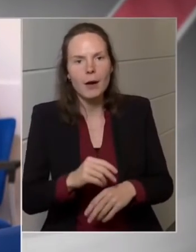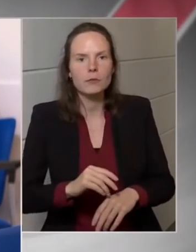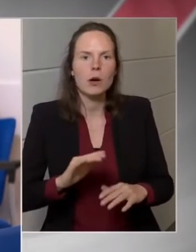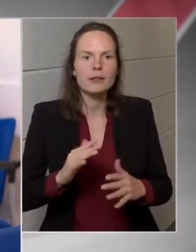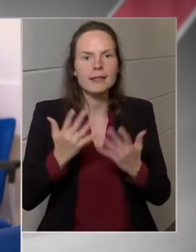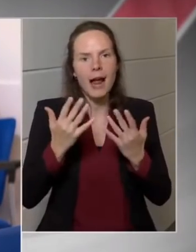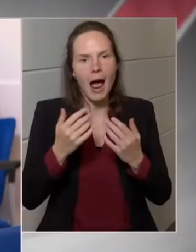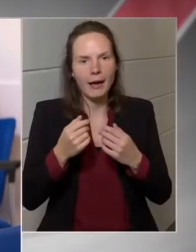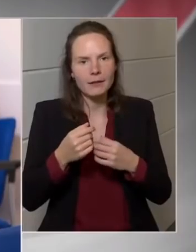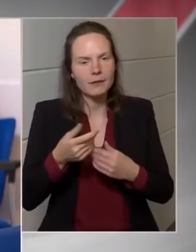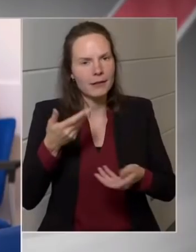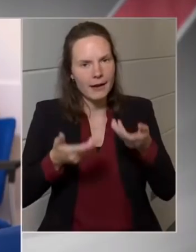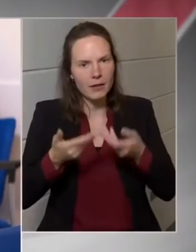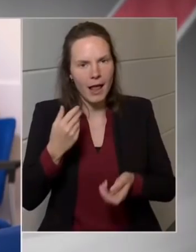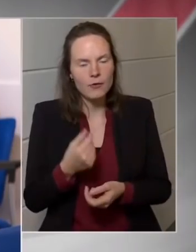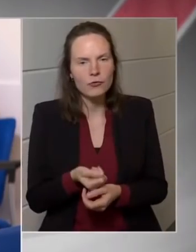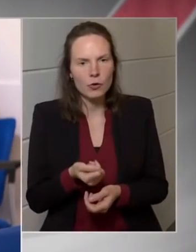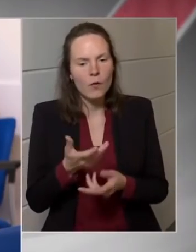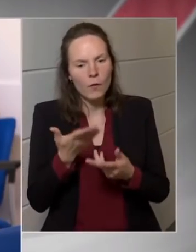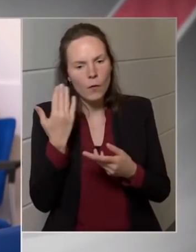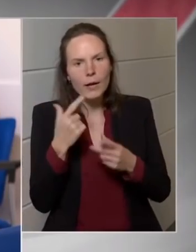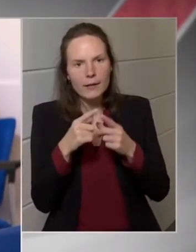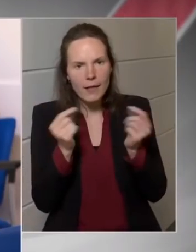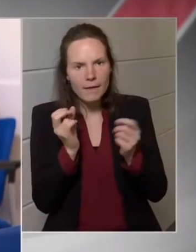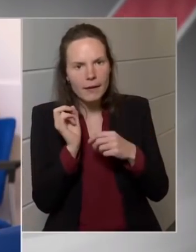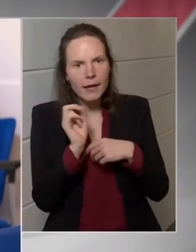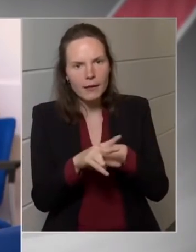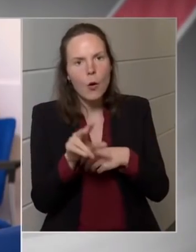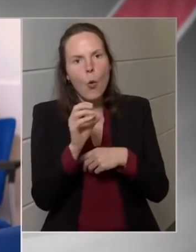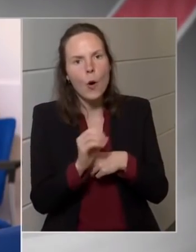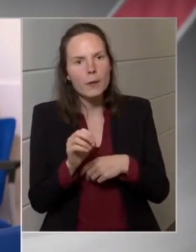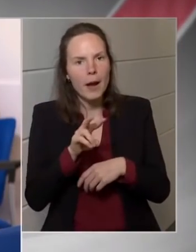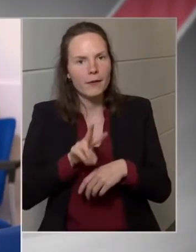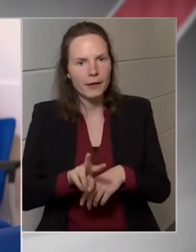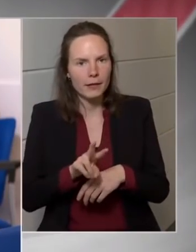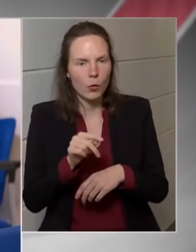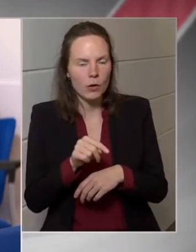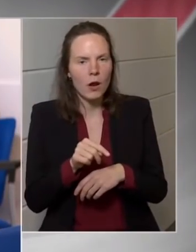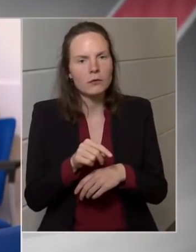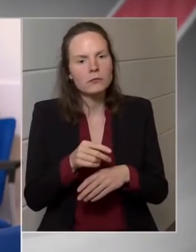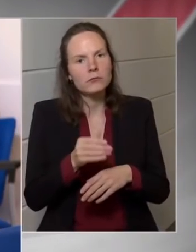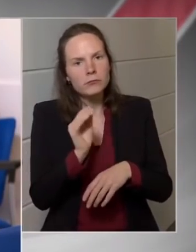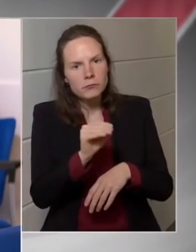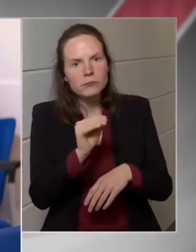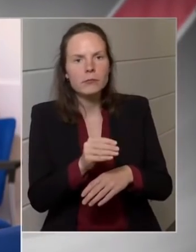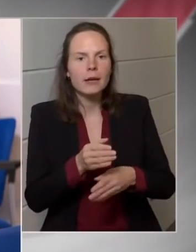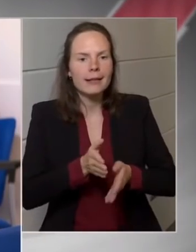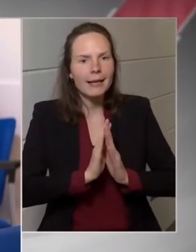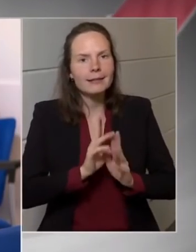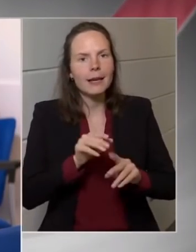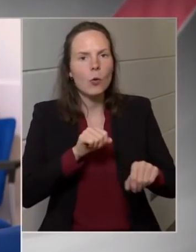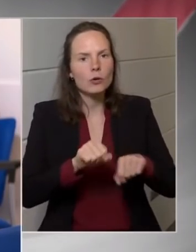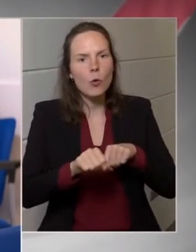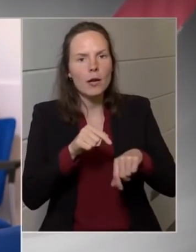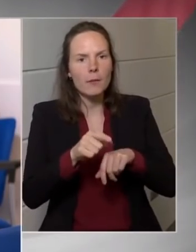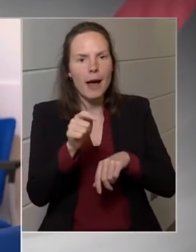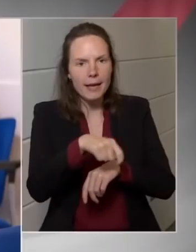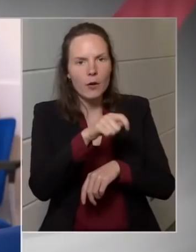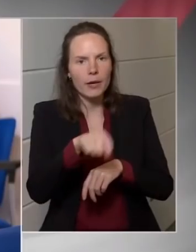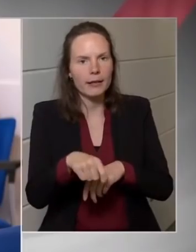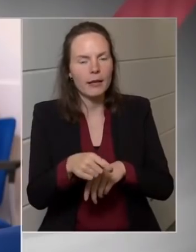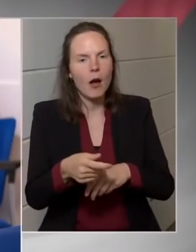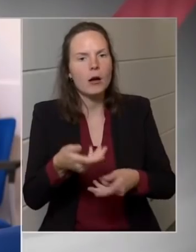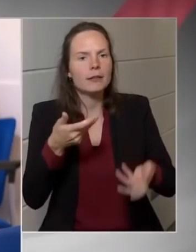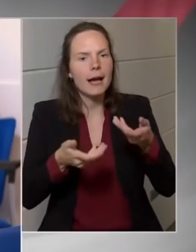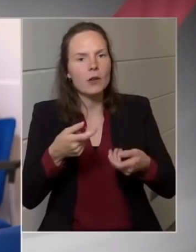Ugye levelet is küldtek erről Orbán Viktornak be, mert azt kérték, hogy a kormány jelölje ki ehhez a tárgyaló partnert öt napon belül még